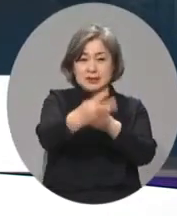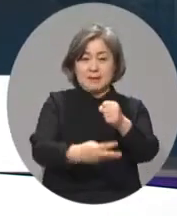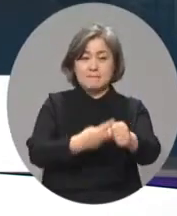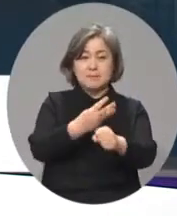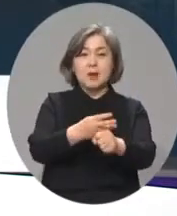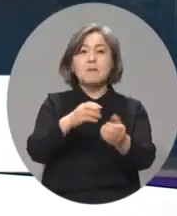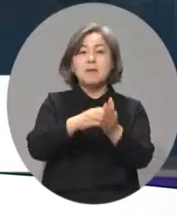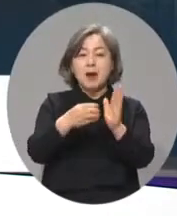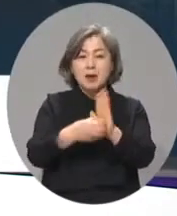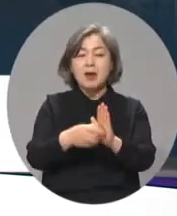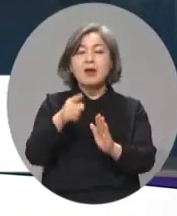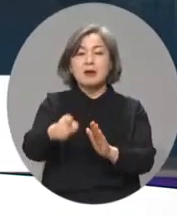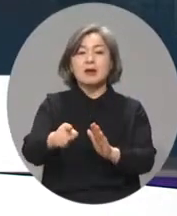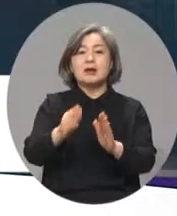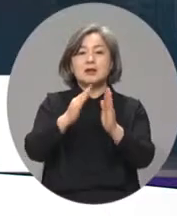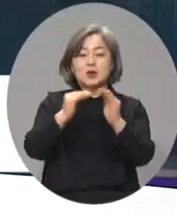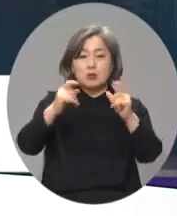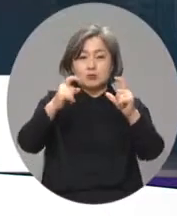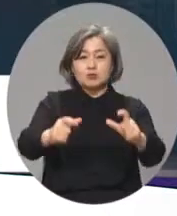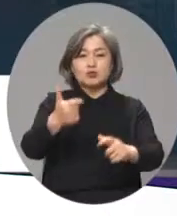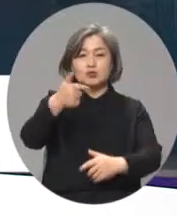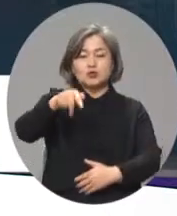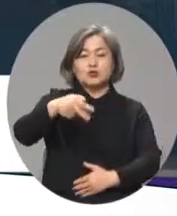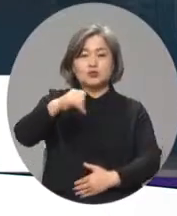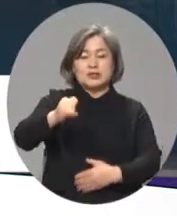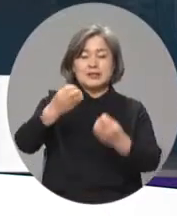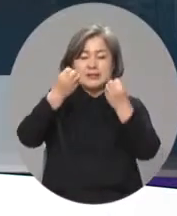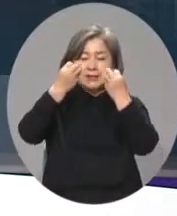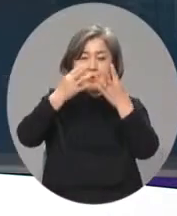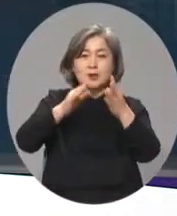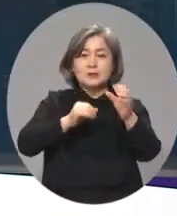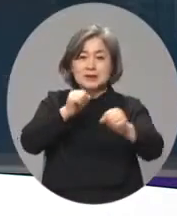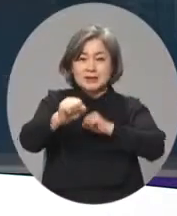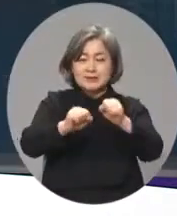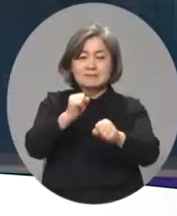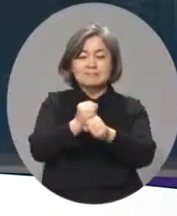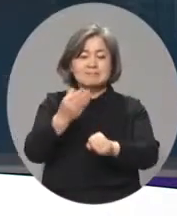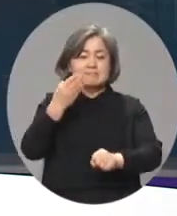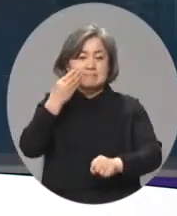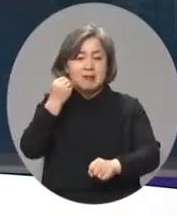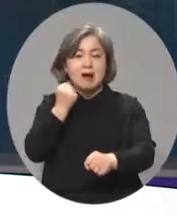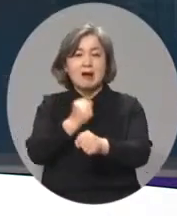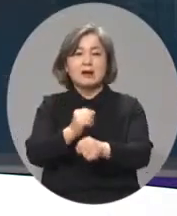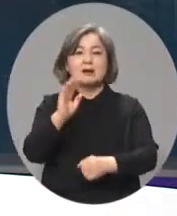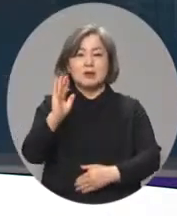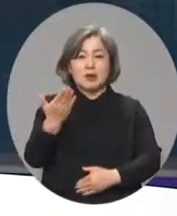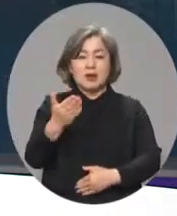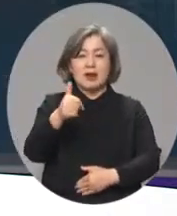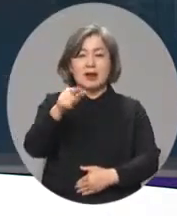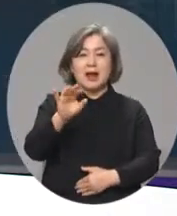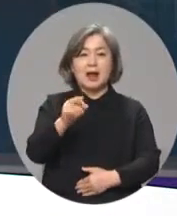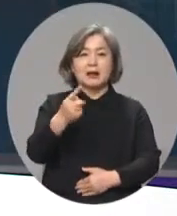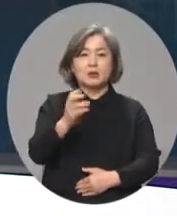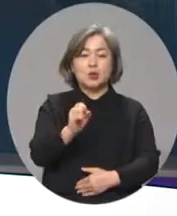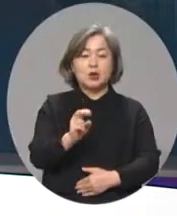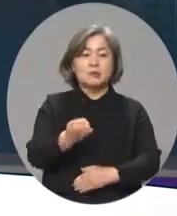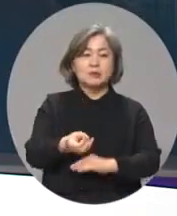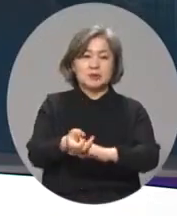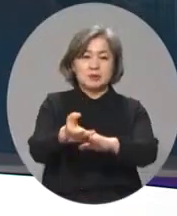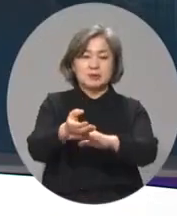만인데요. 전북형 유딜 사업 등 미래 신산업 추진에 한층 탄력이 붙게 됐습니다. 강동혁 기자입니다.